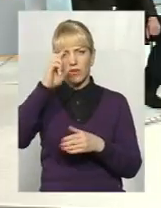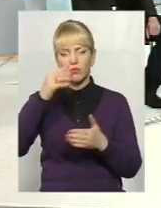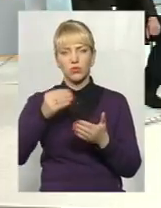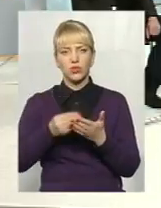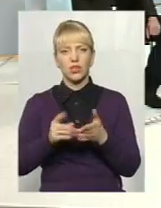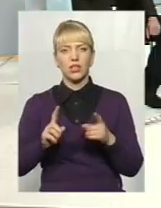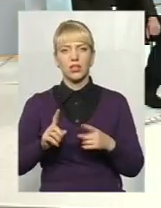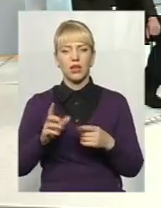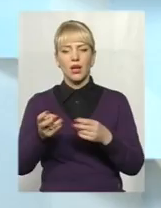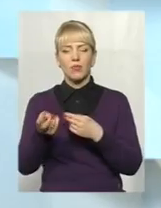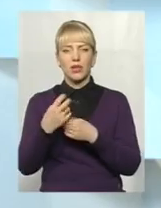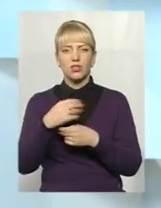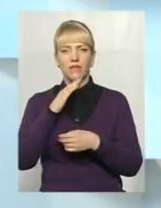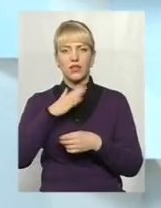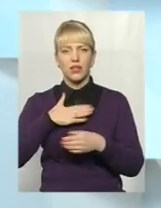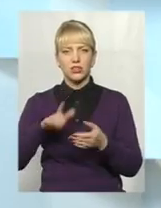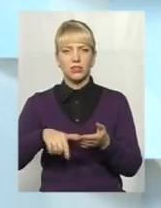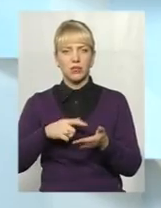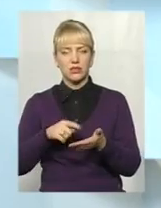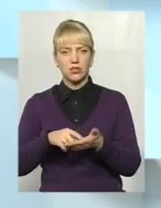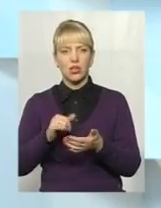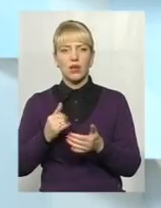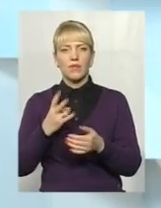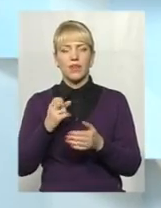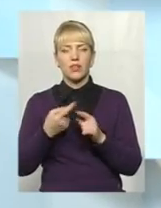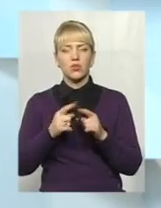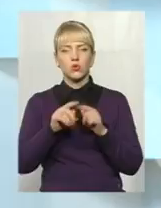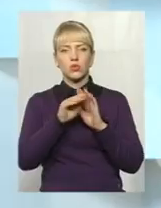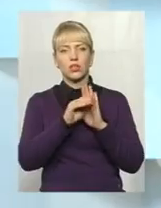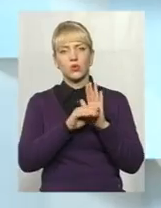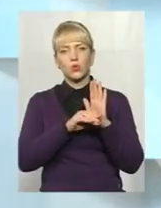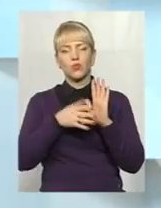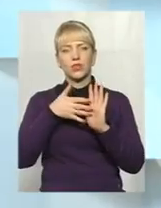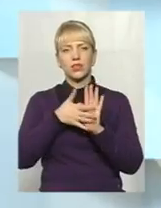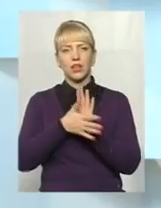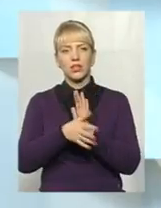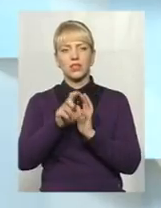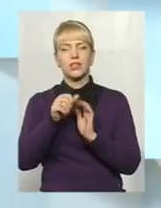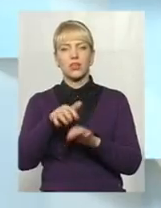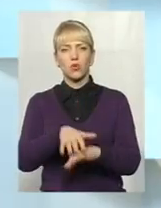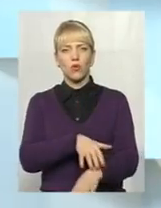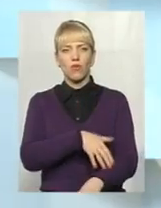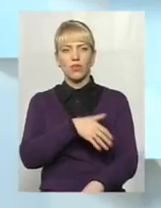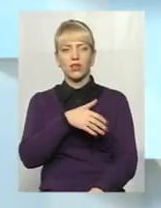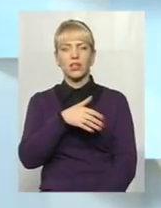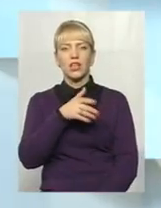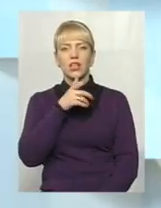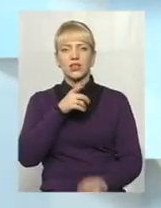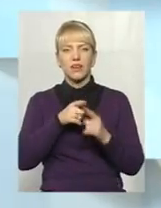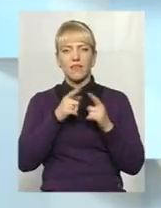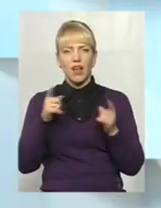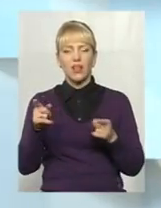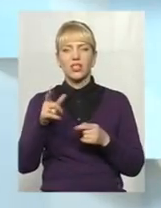які прийшли в наше місто, саме на цю статтю витрат за довгий час, за довгий тривалий час